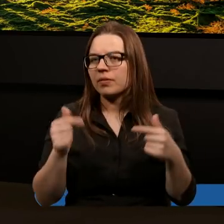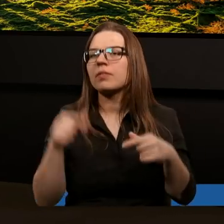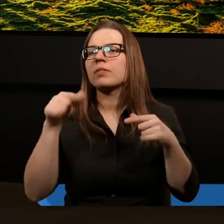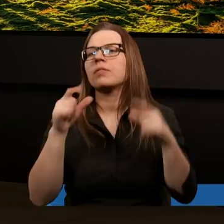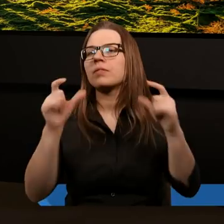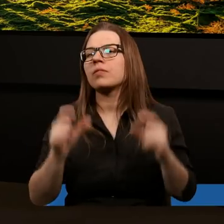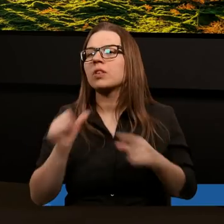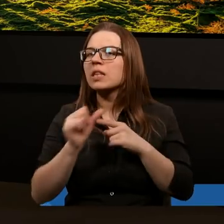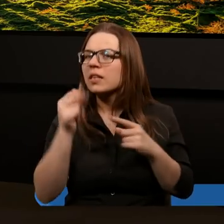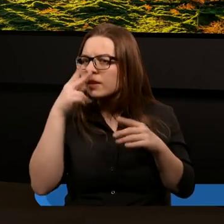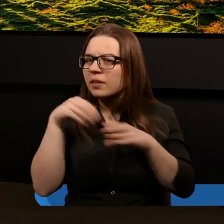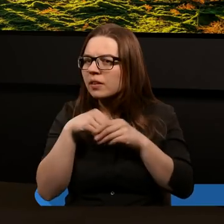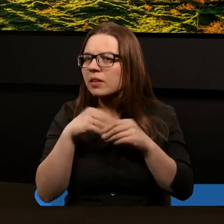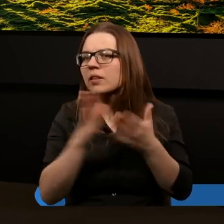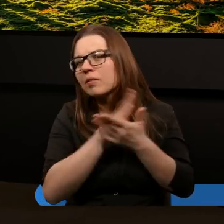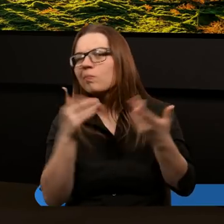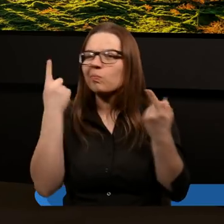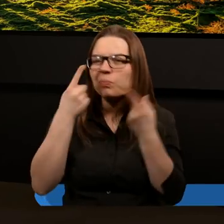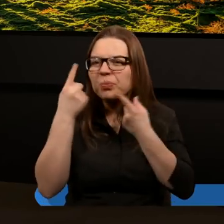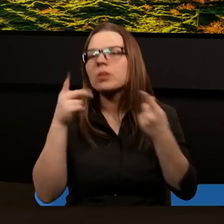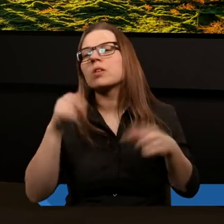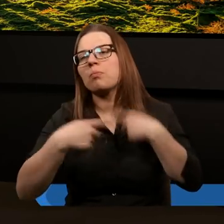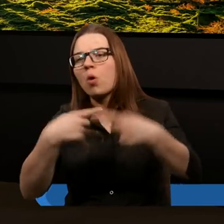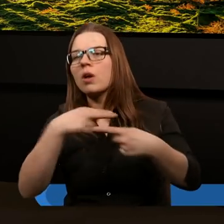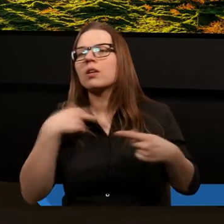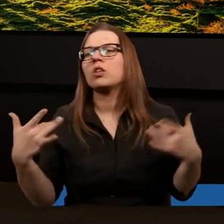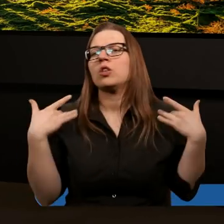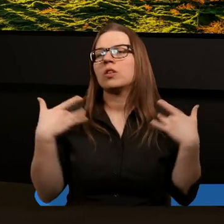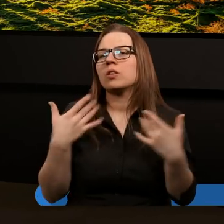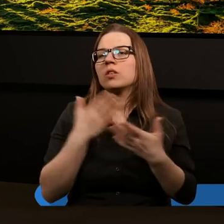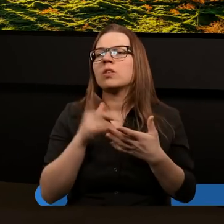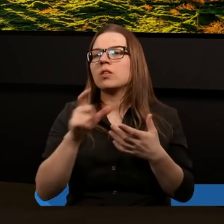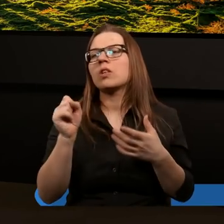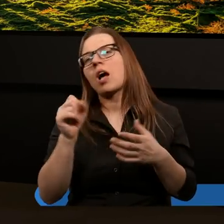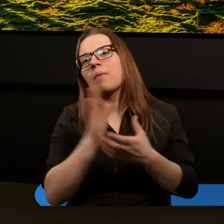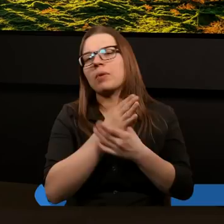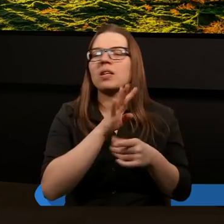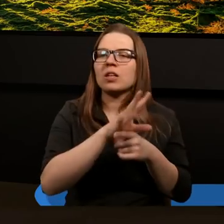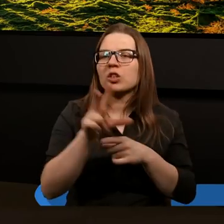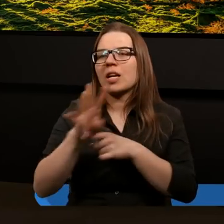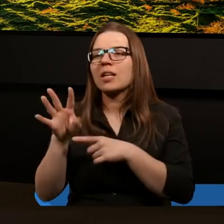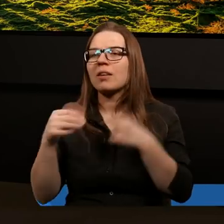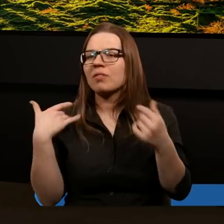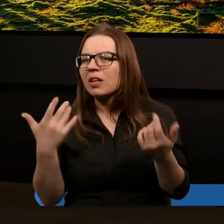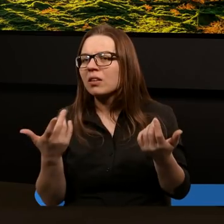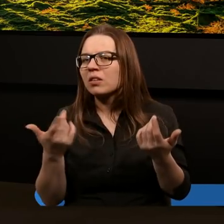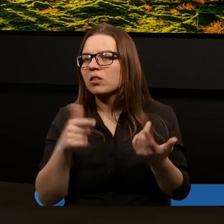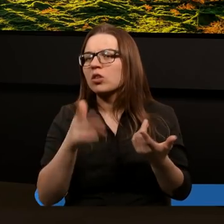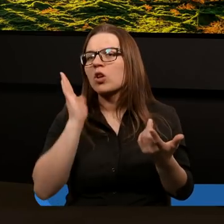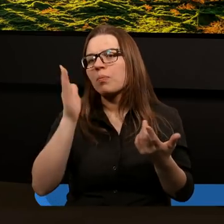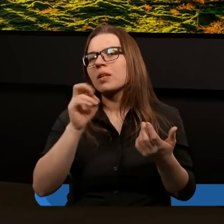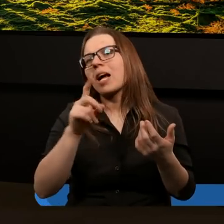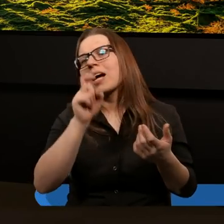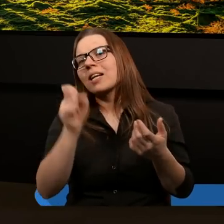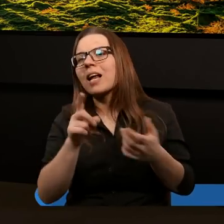Niektórzy uważają, że my, nasze pokolenie, żyje między trzynastym a czternastym tekstem. Niech to będzie